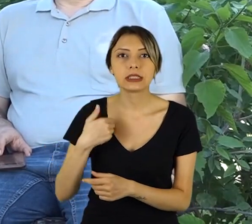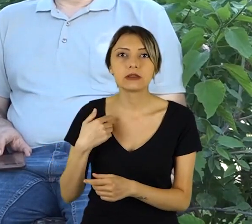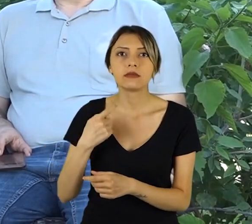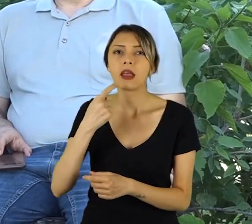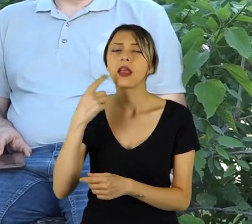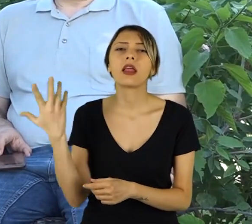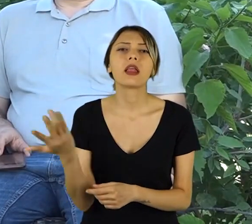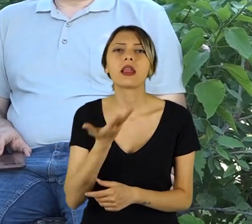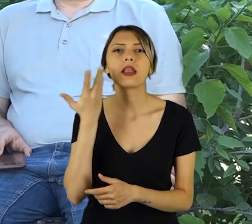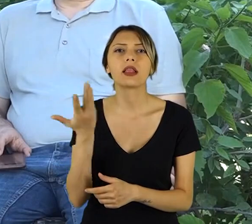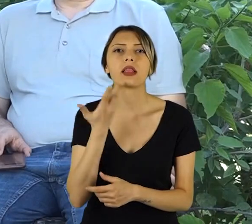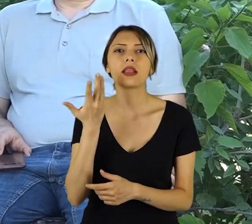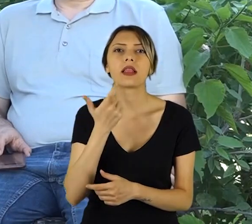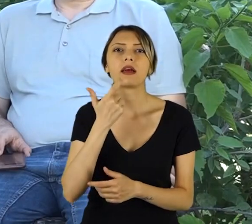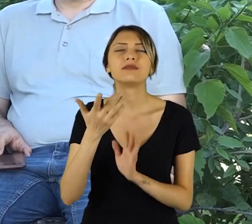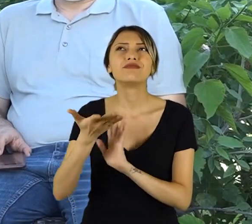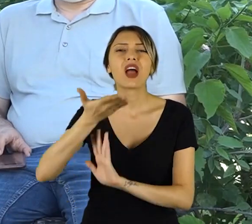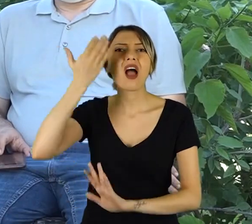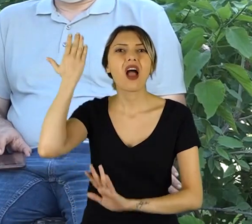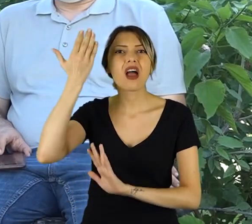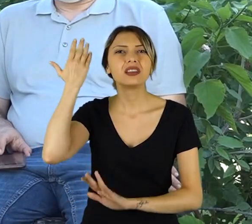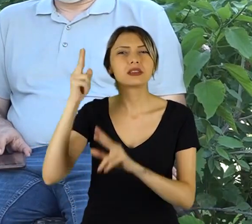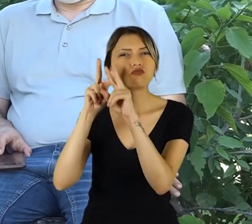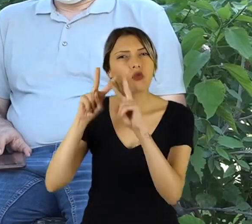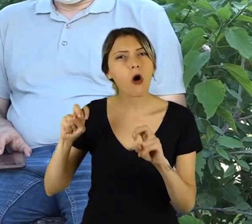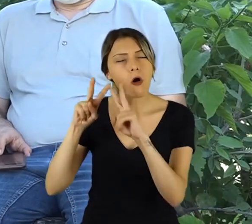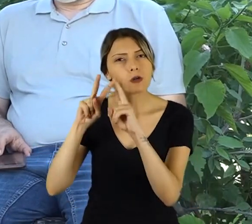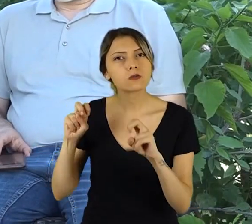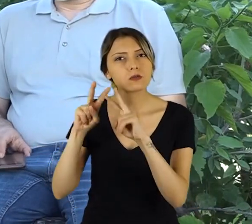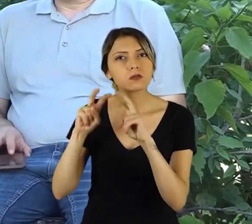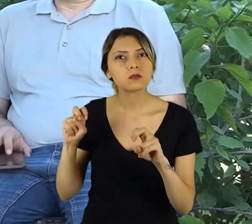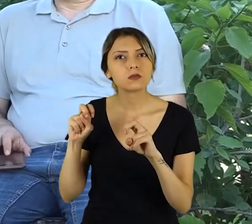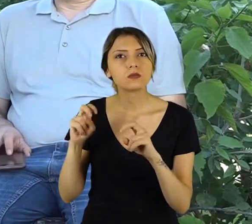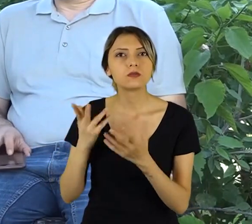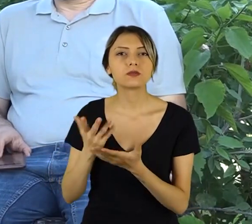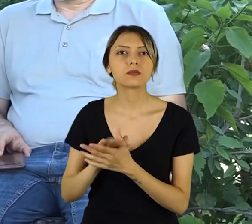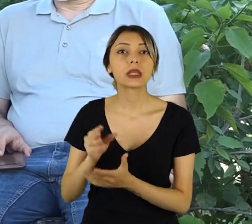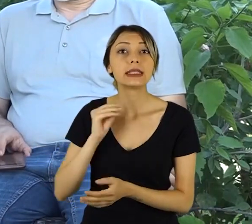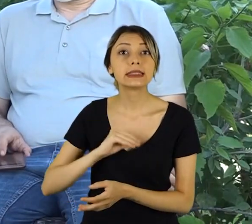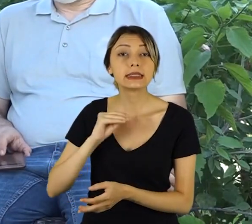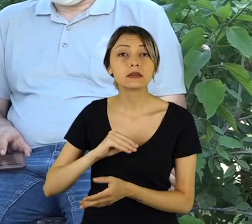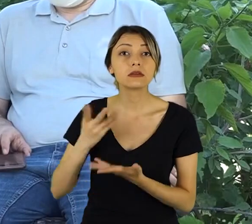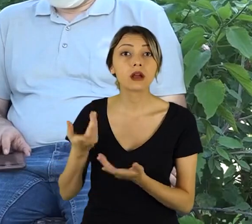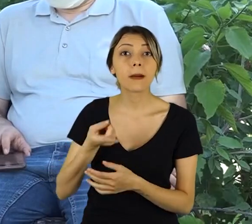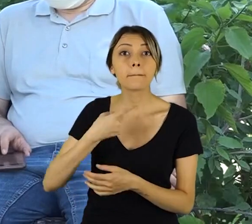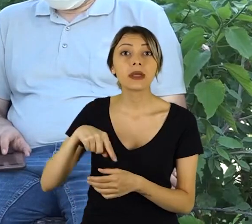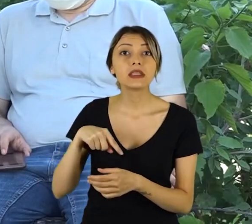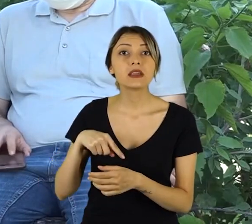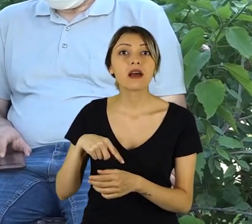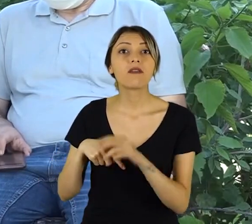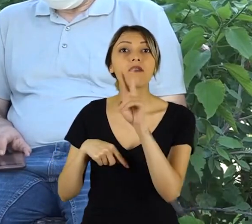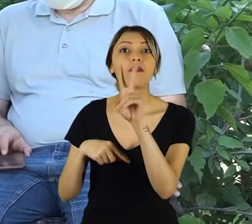seneler, geçmiştekileri araştırdığımda, sanki bir verem